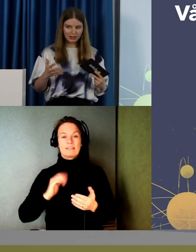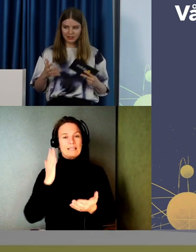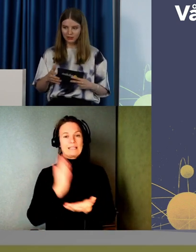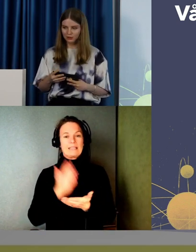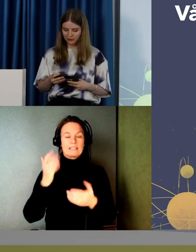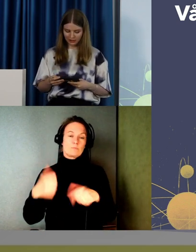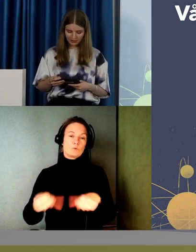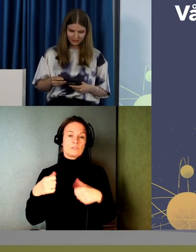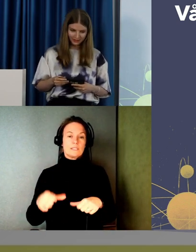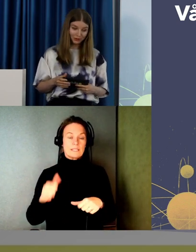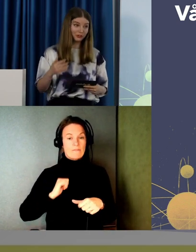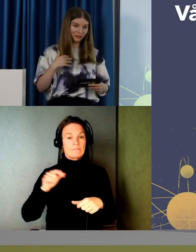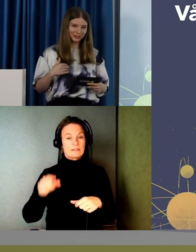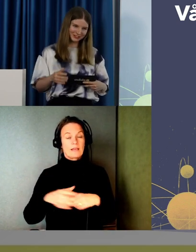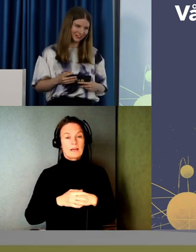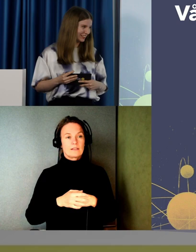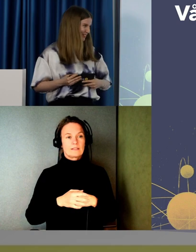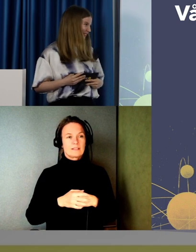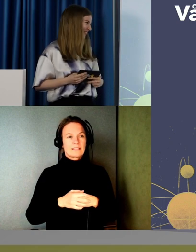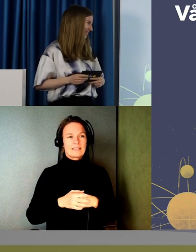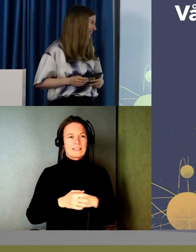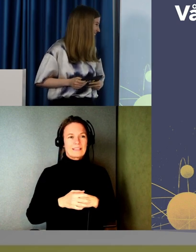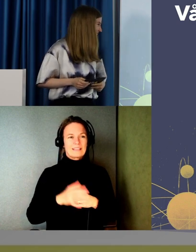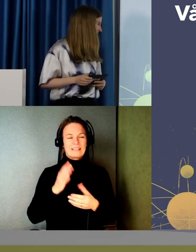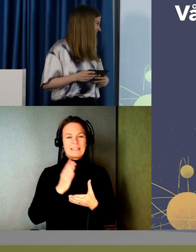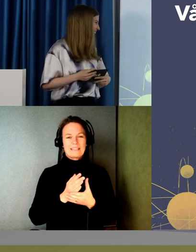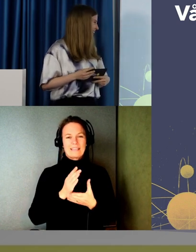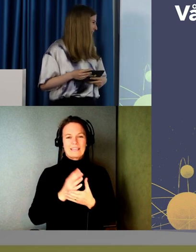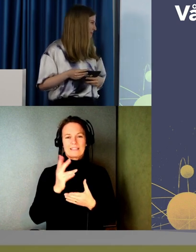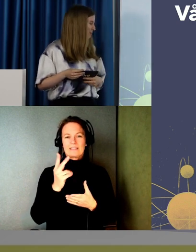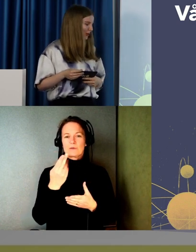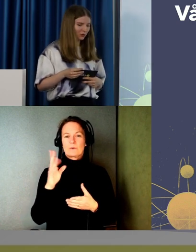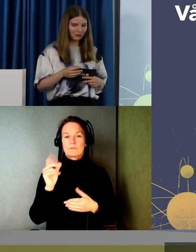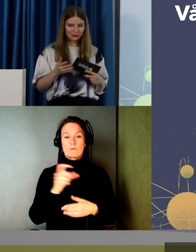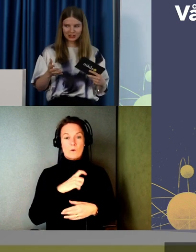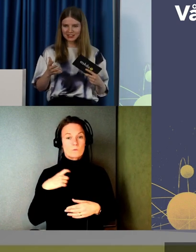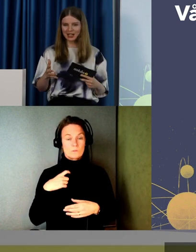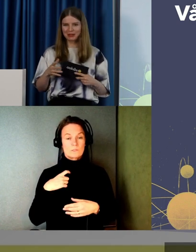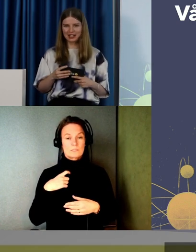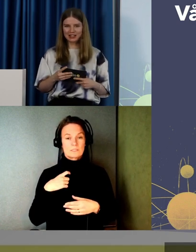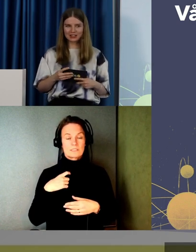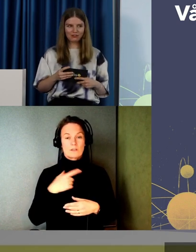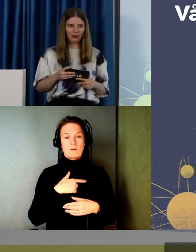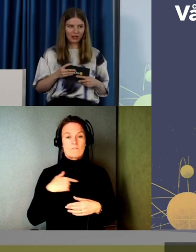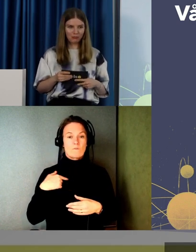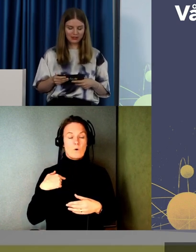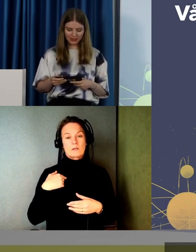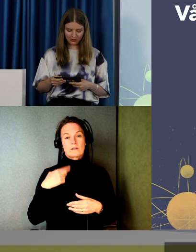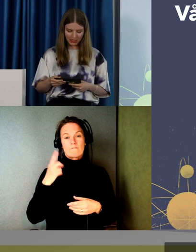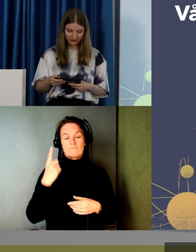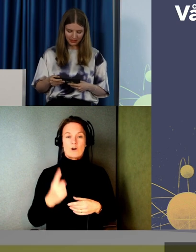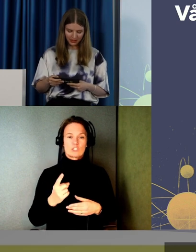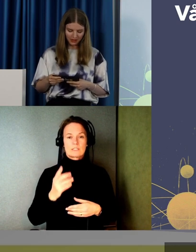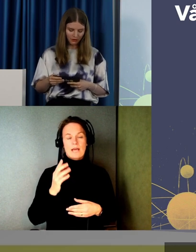butik med en riktig kund. Kund för oss då. Inte slutkund. Så vårt första skarpa case. Det var en